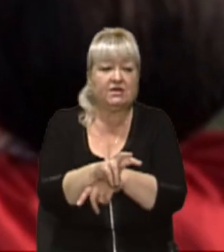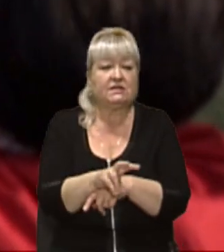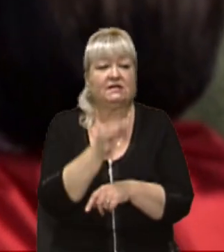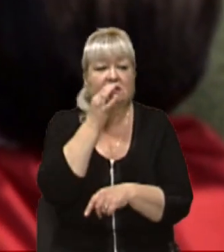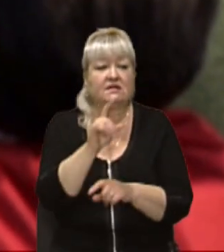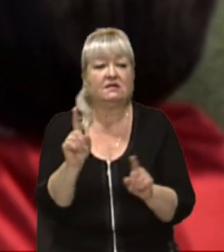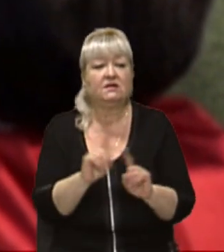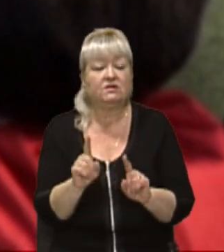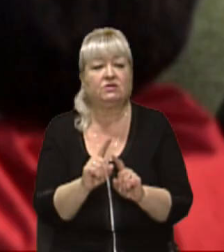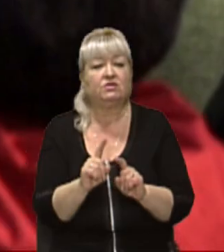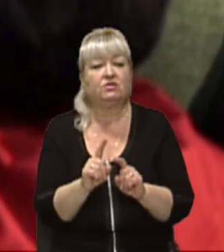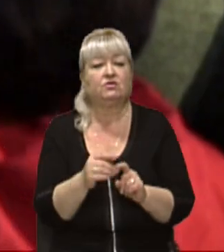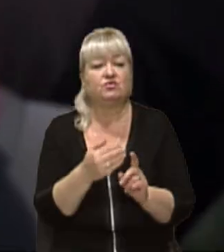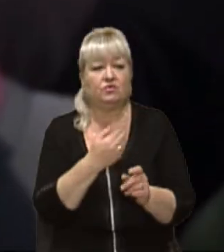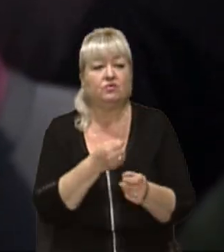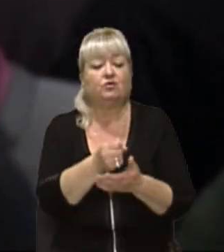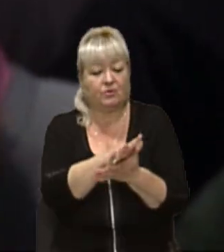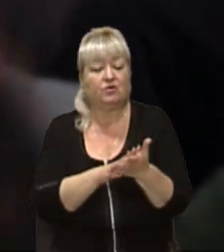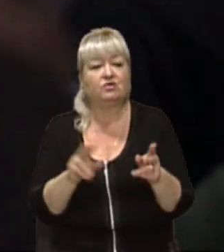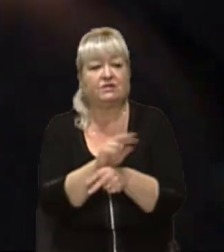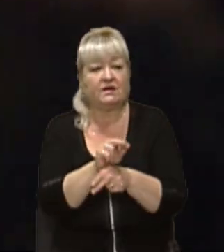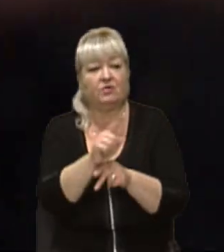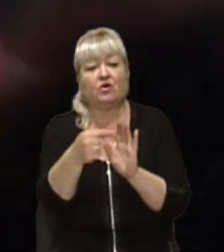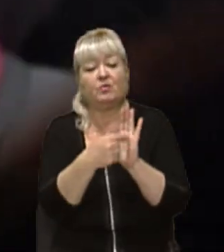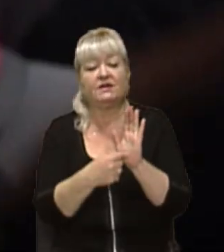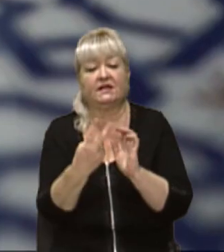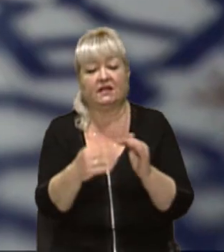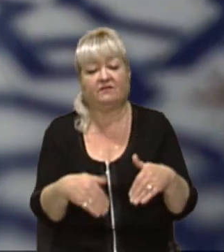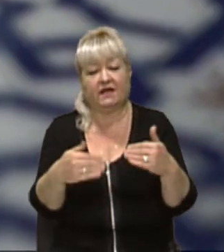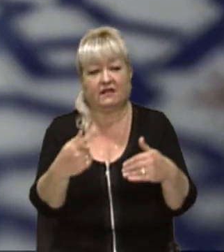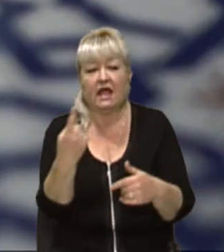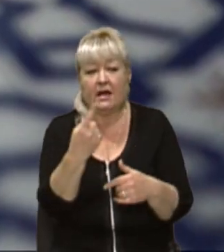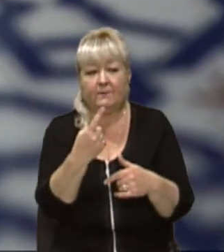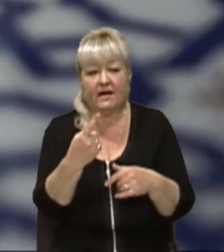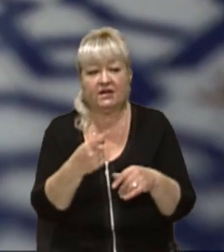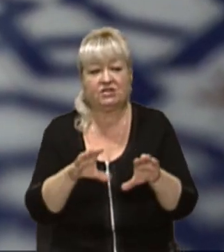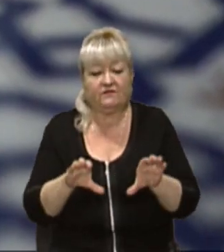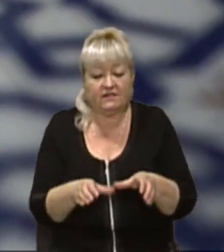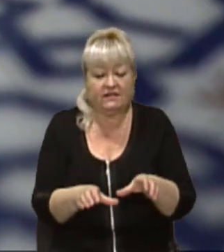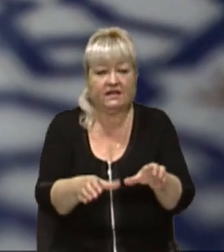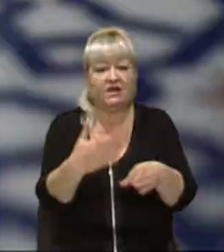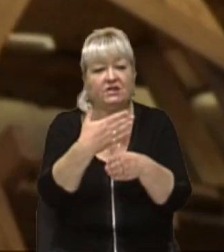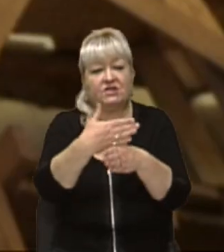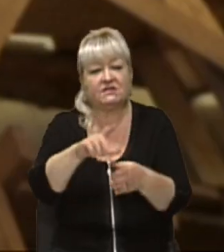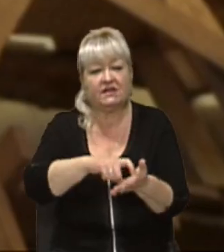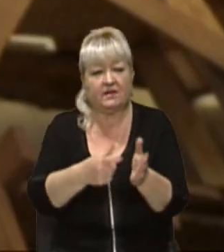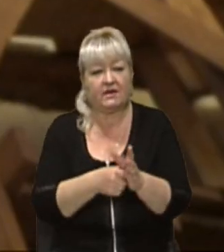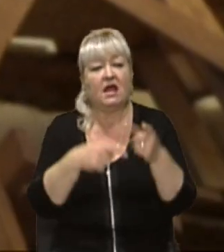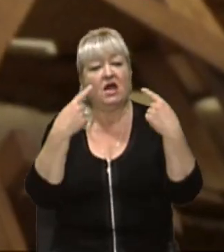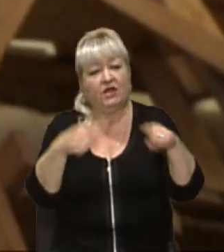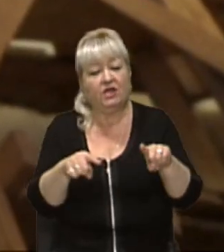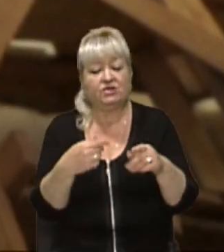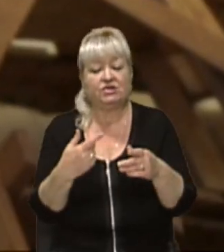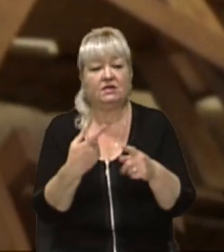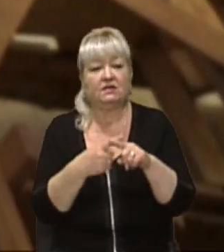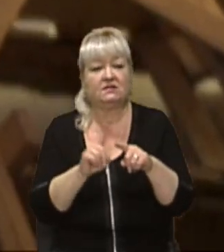здиступають за продовження ремонту. Його поділили на два етапи. Перший – вкладання плитки на частині приміщення. Інший – це нові